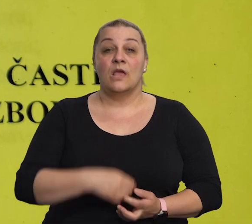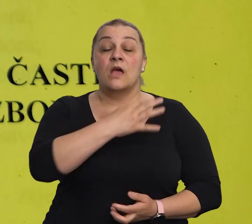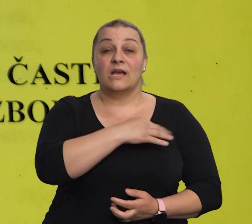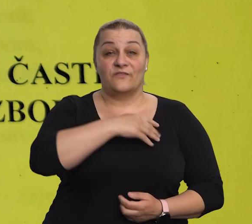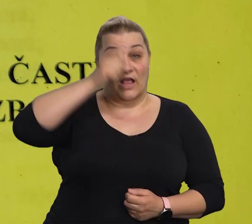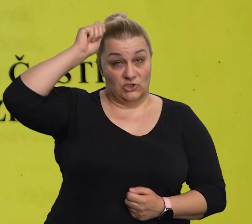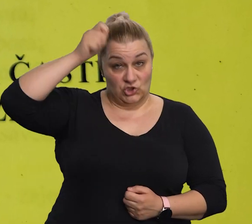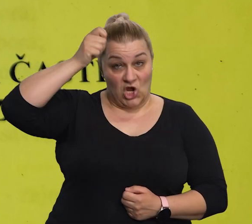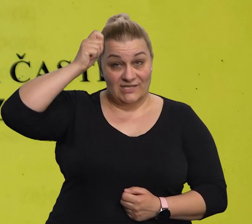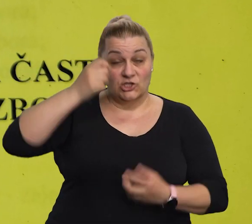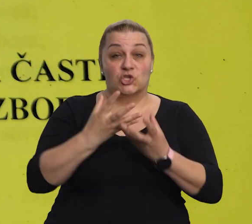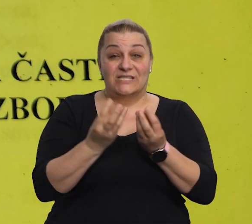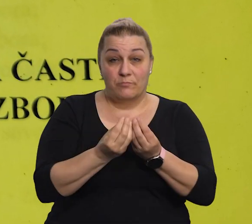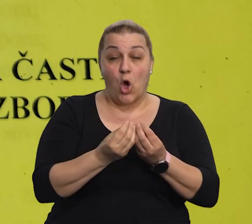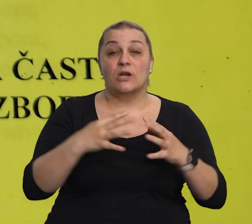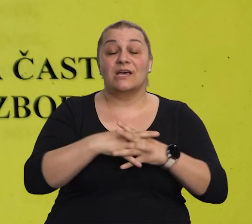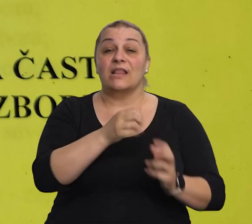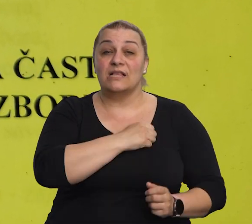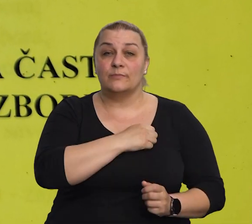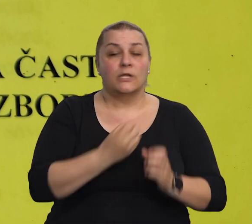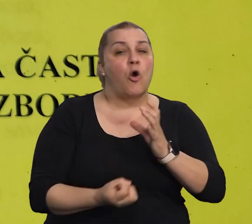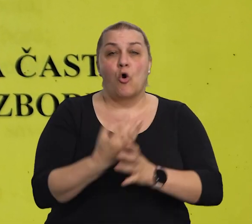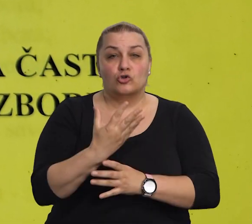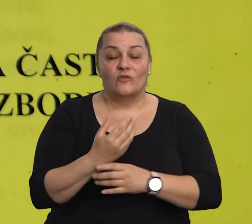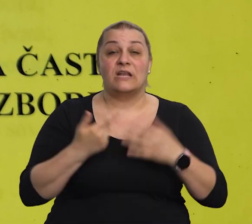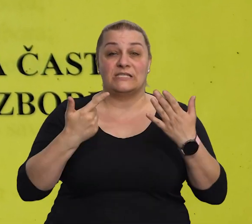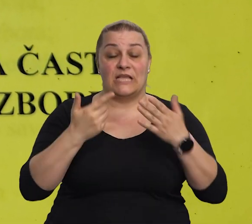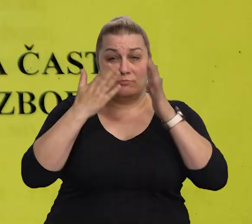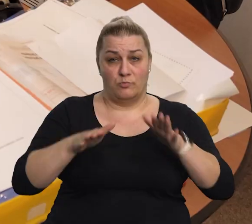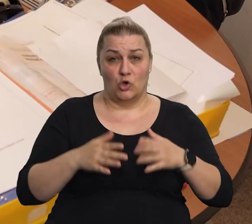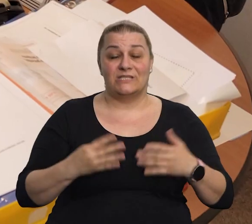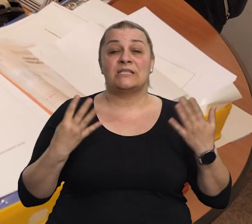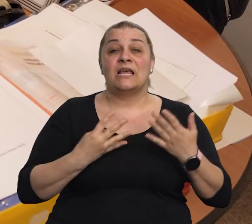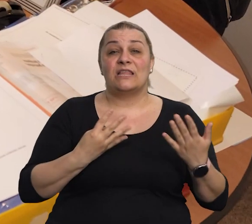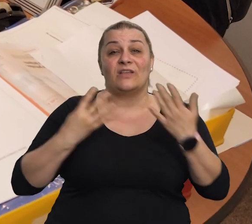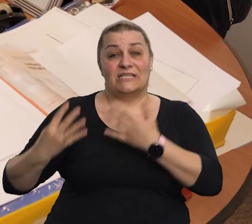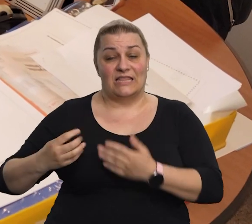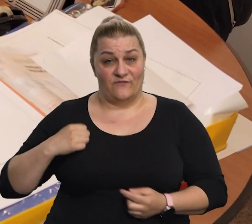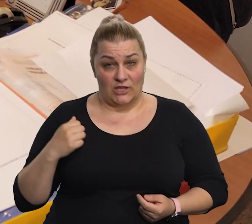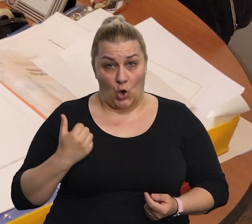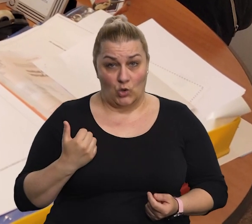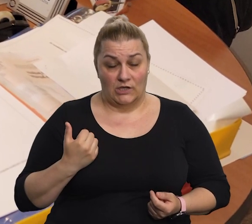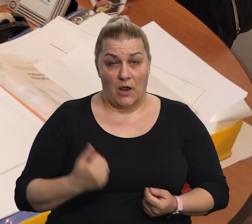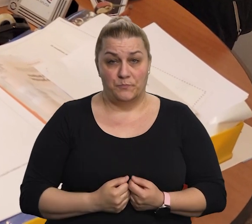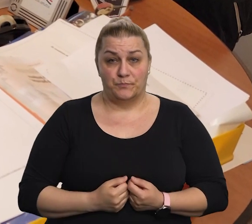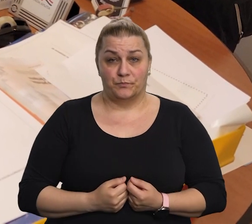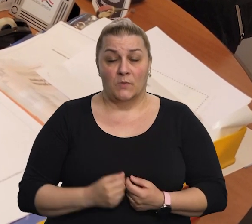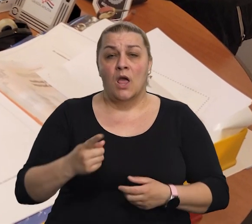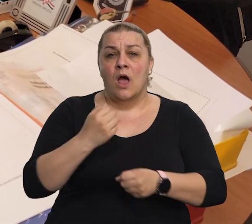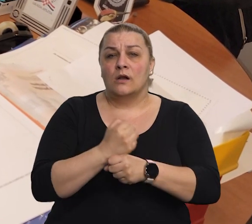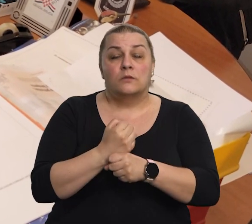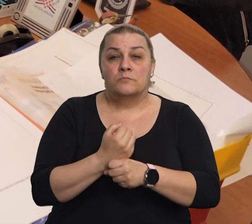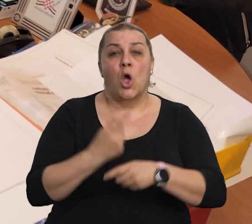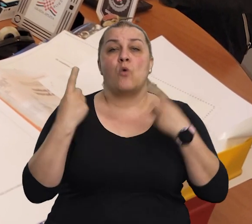Hrvatski častnički zbol grada Splita je osnova 7. prosinca 1999. godine. Bavi se